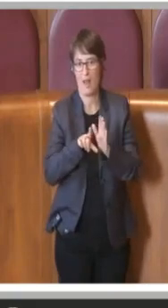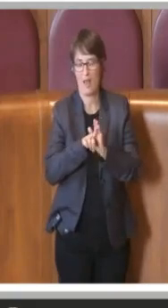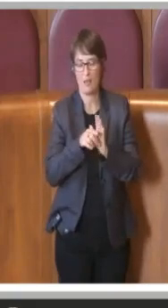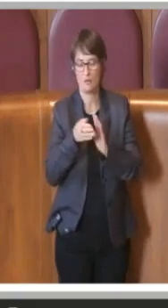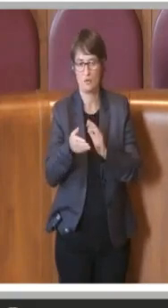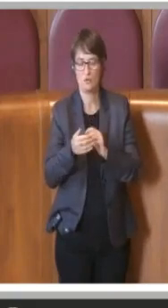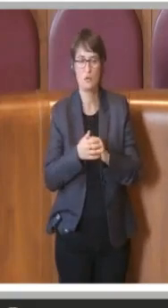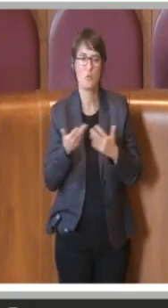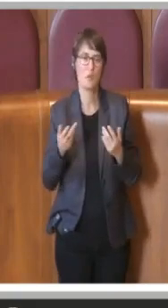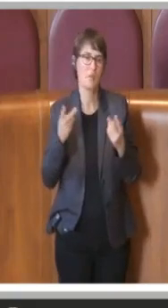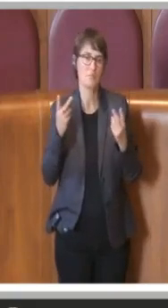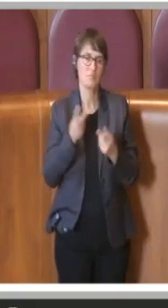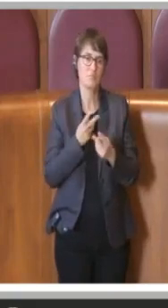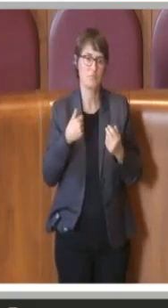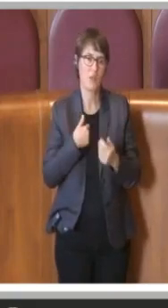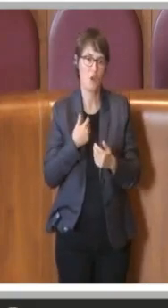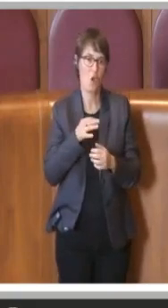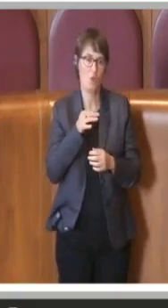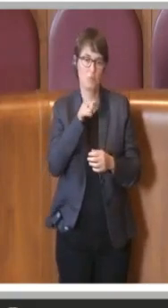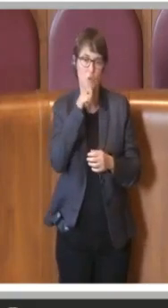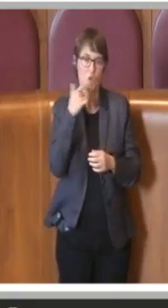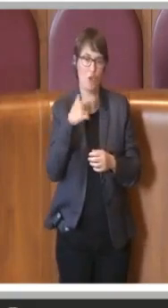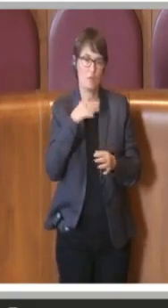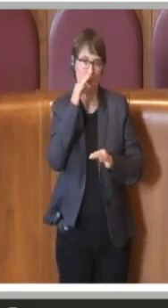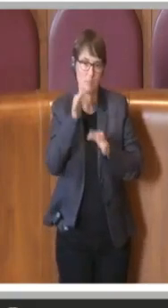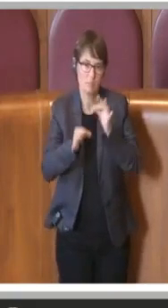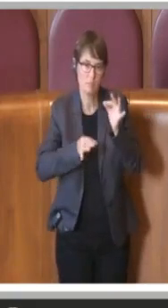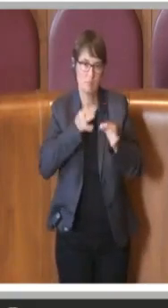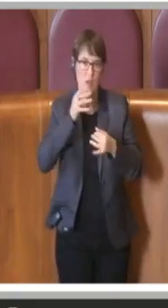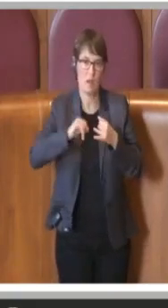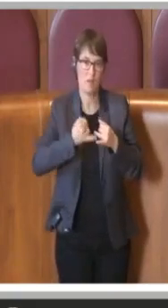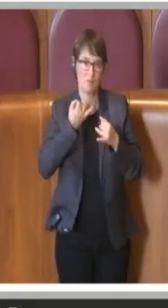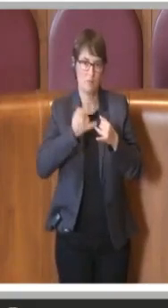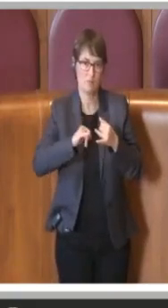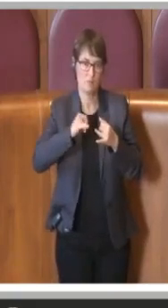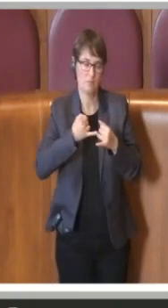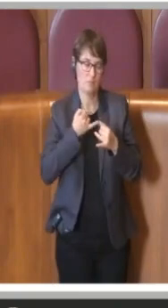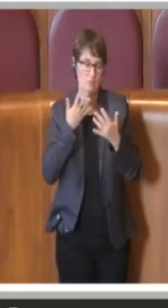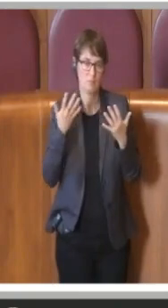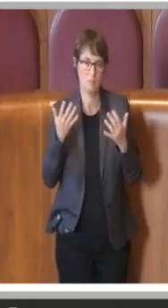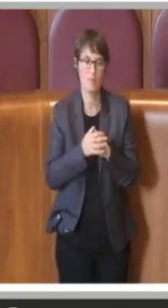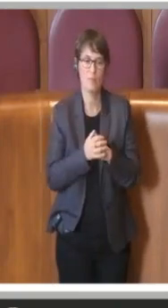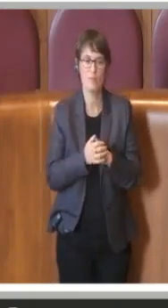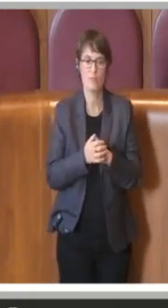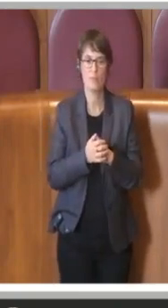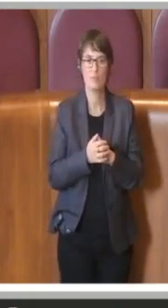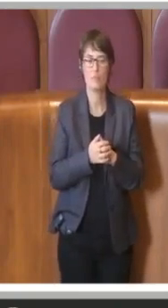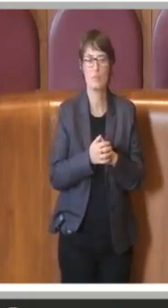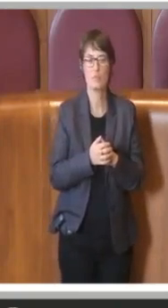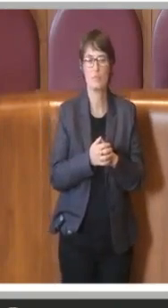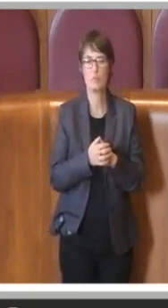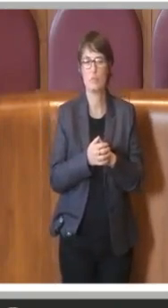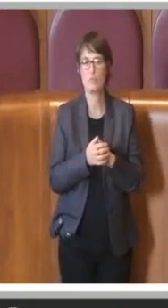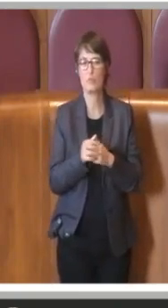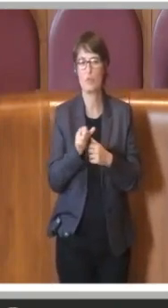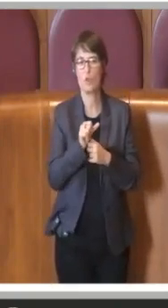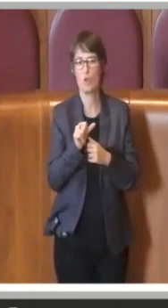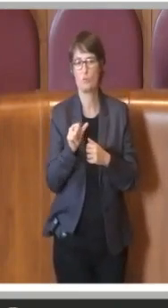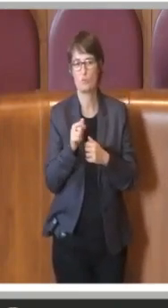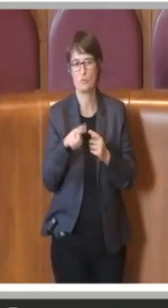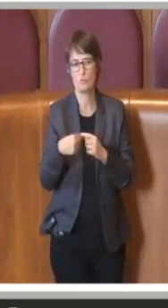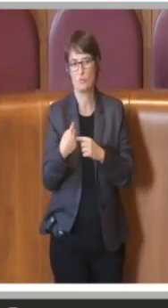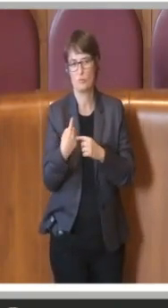Quindi non mi soffermerei ad illustrarli più di tanto, eventualmente ce ne sono altri